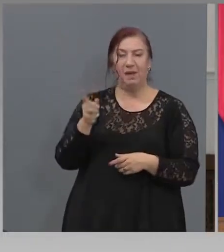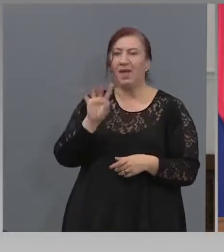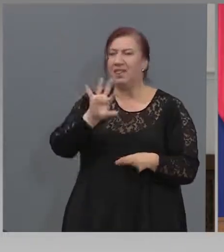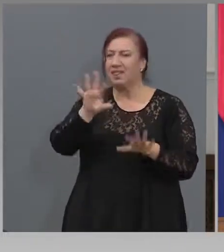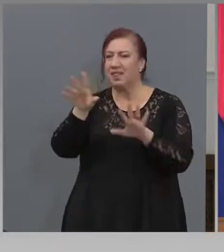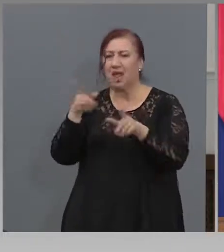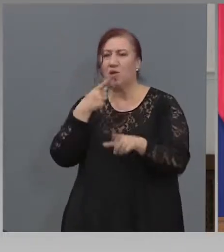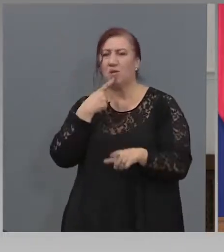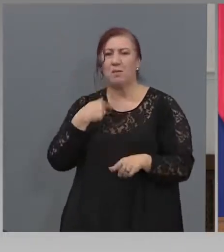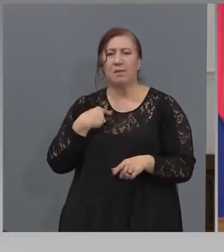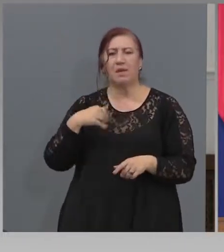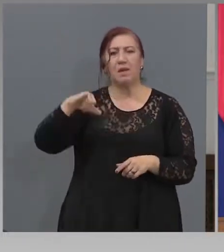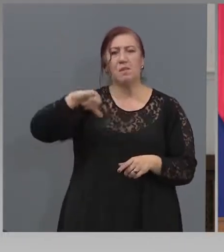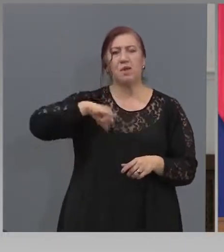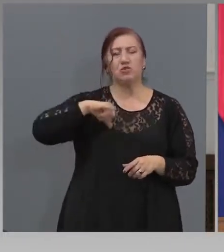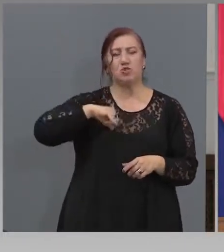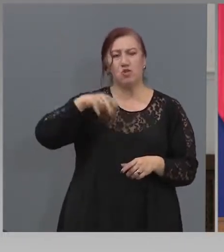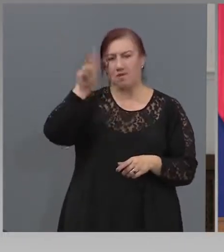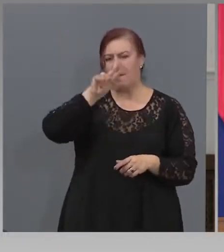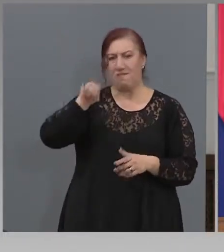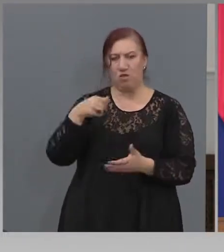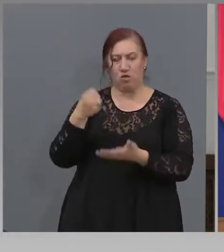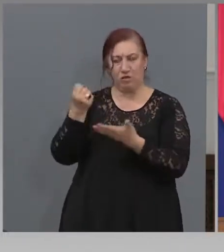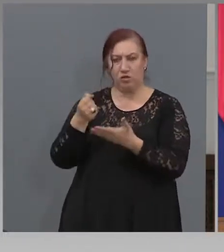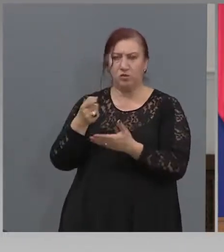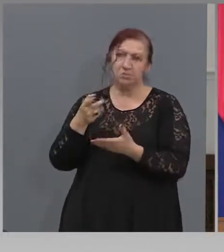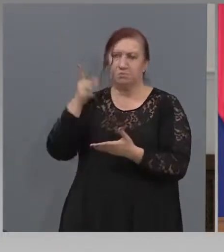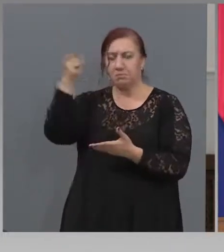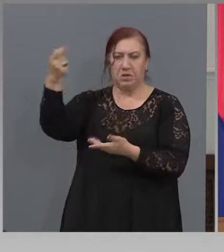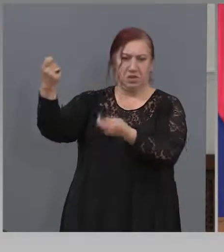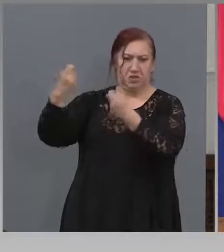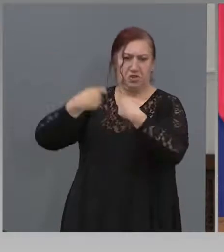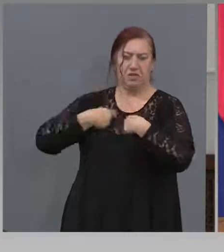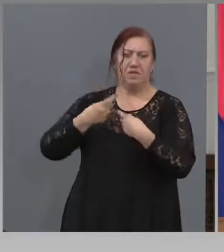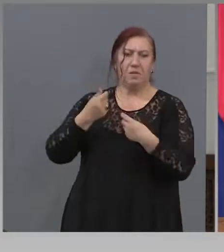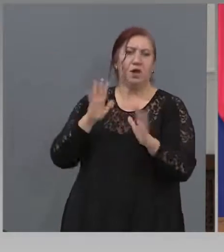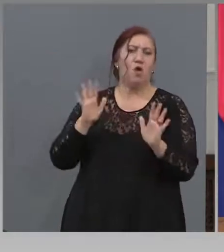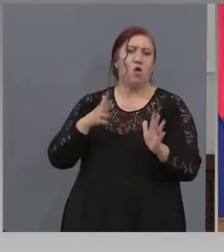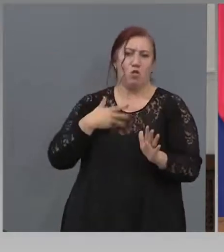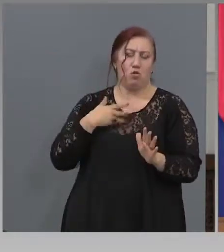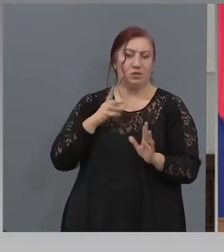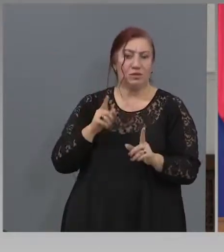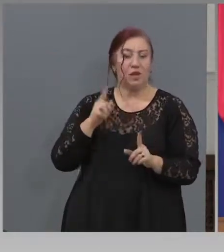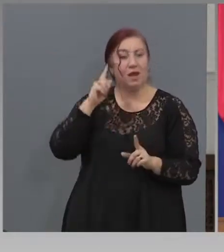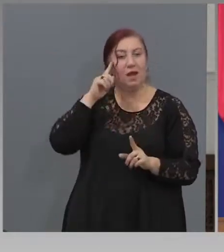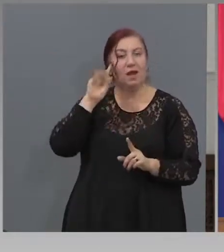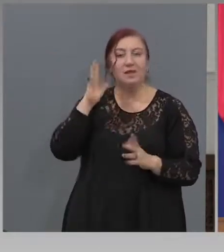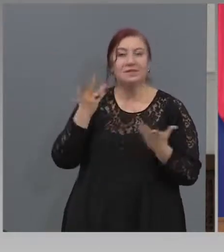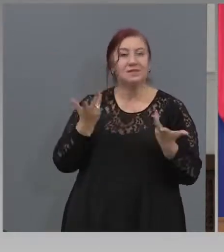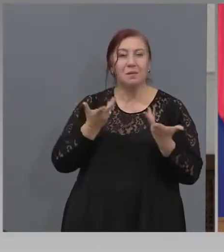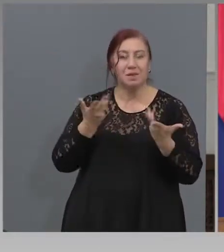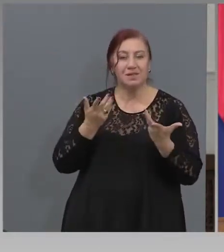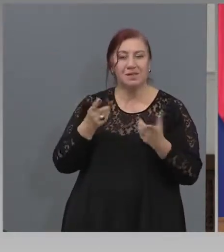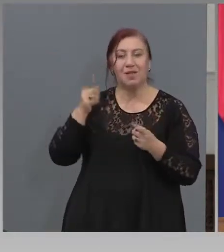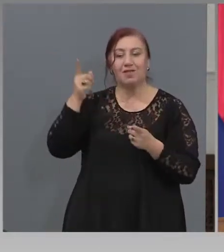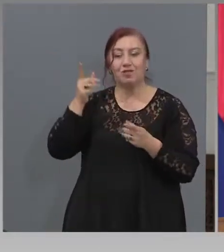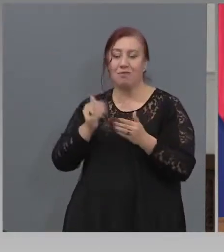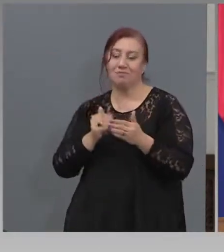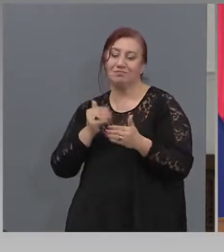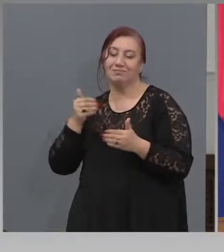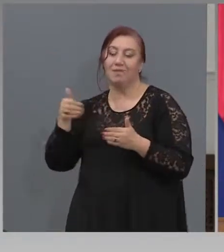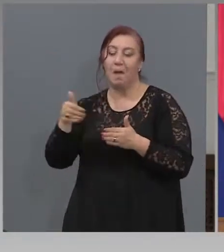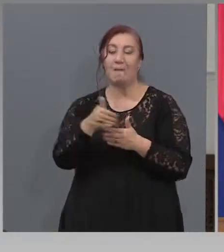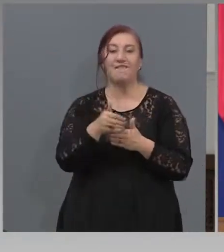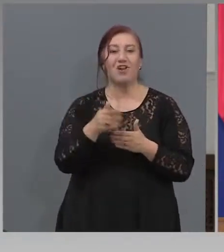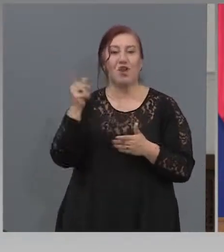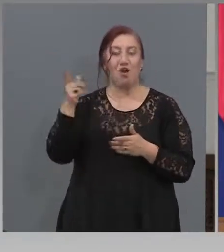Международния валутен фонд ще ни даде пари колкото искаме. Само, че по смисъла той е привилегирован как кредитово. Тези, които се